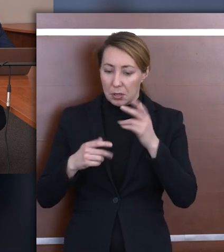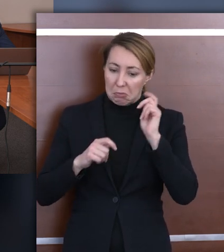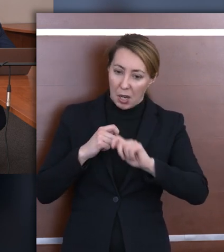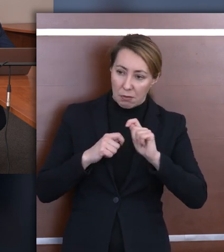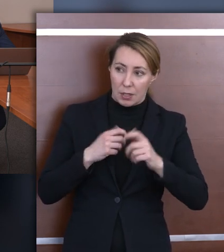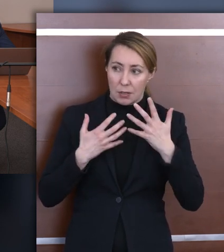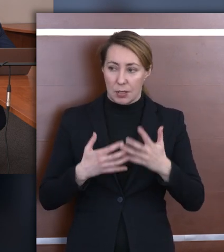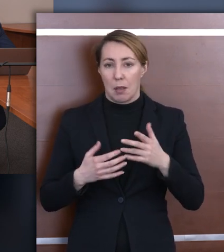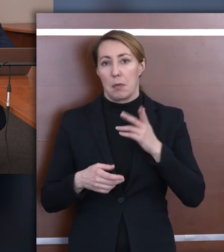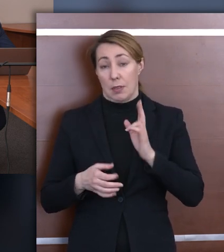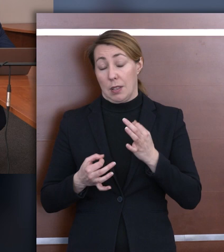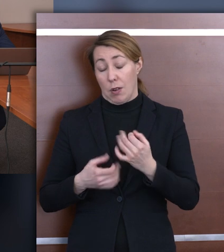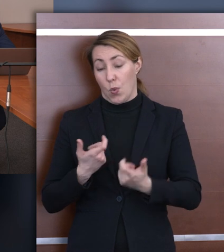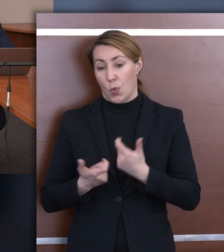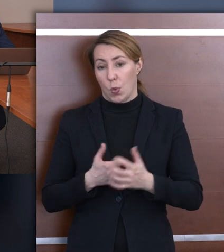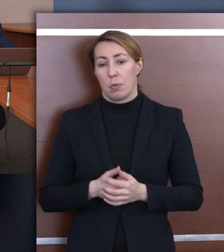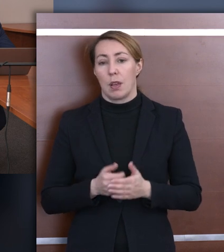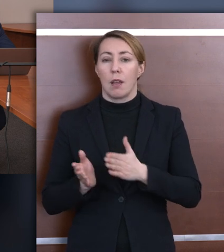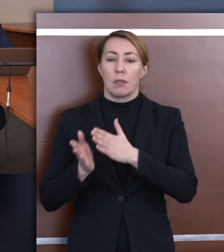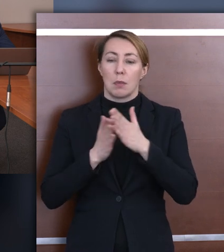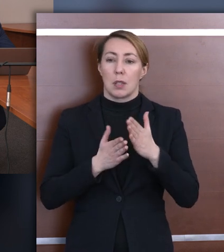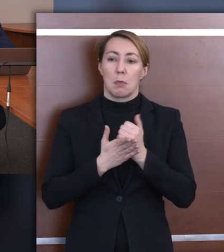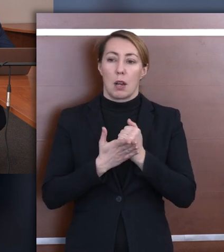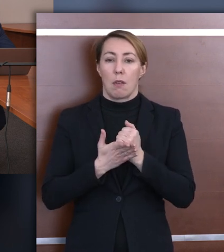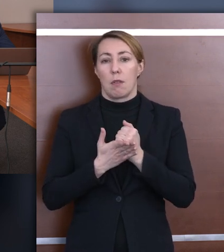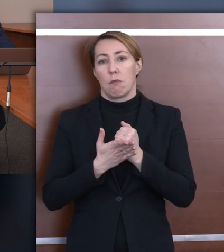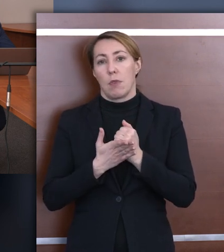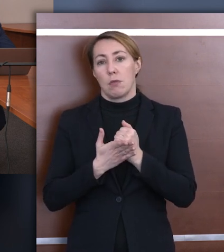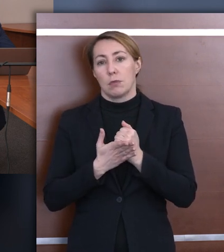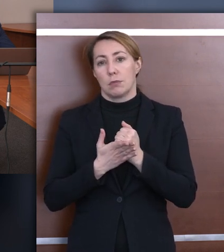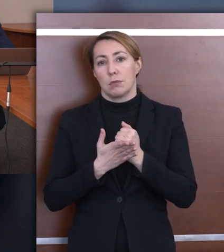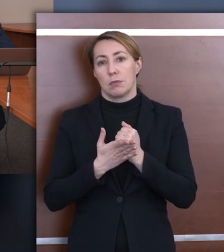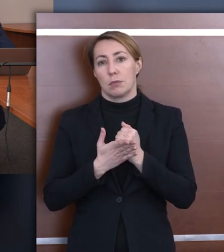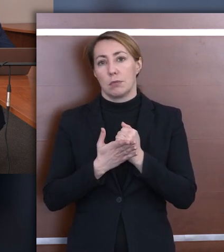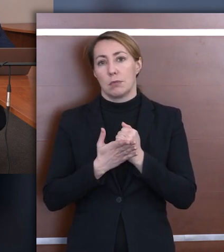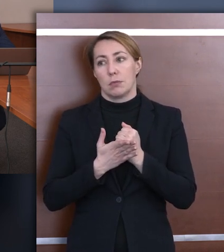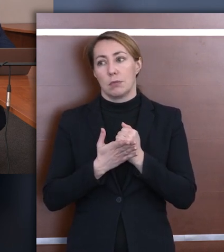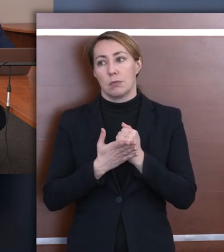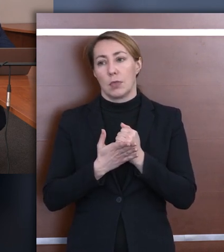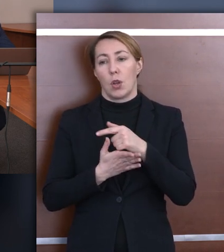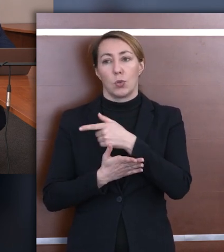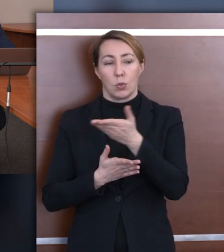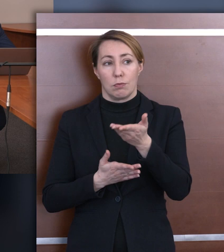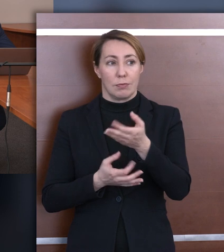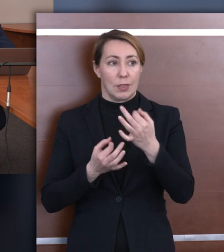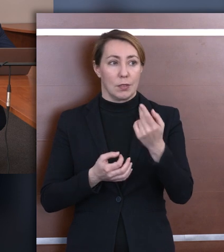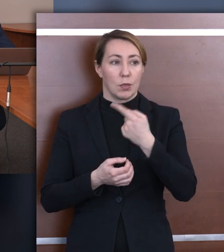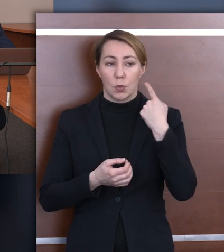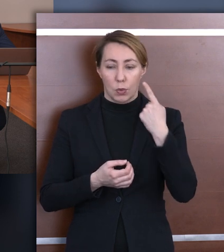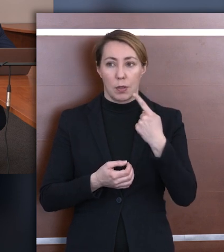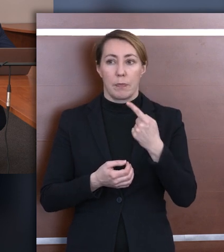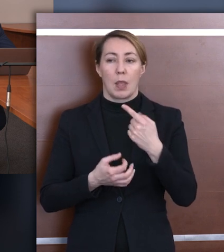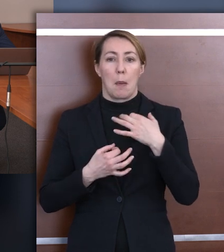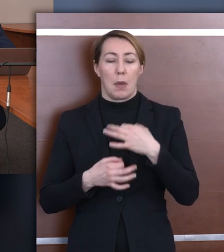i to właśnie robimy. I kolejna rzecz, która jest nawiązana do tego, o czym Państwo słyszeli, co Pani Kozak nam